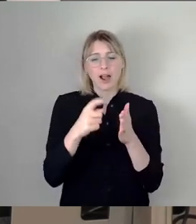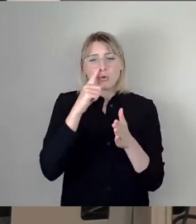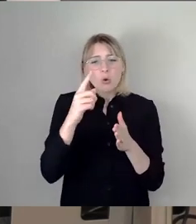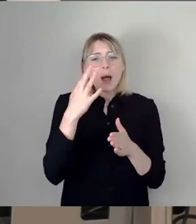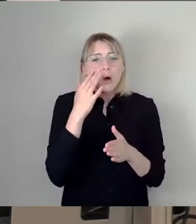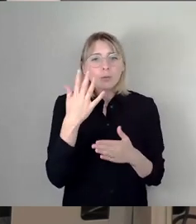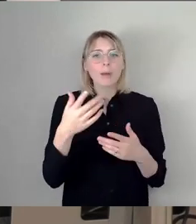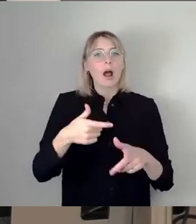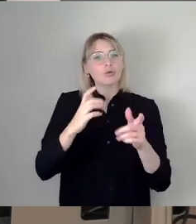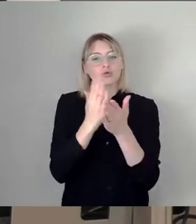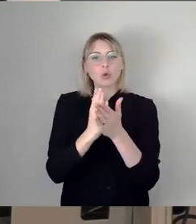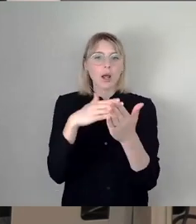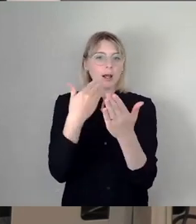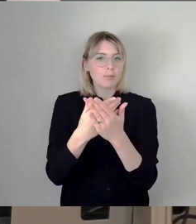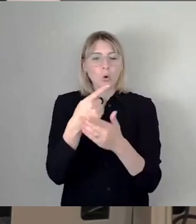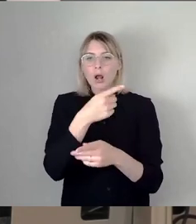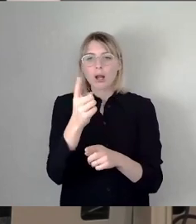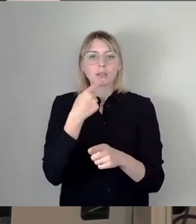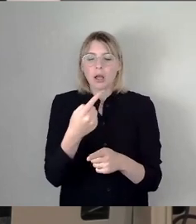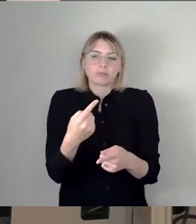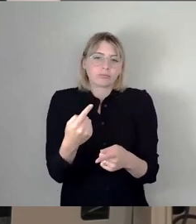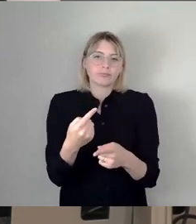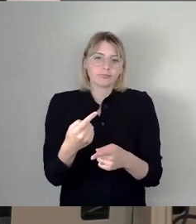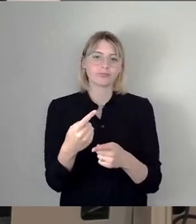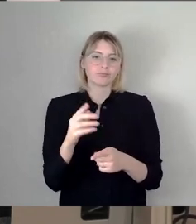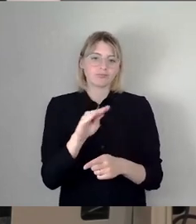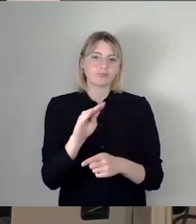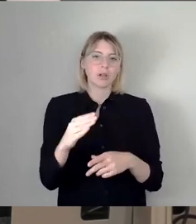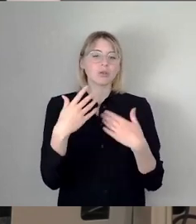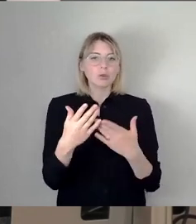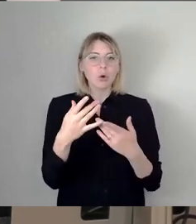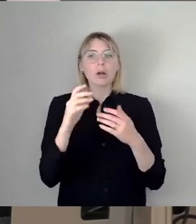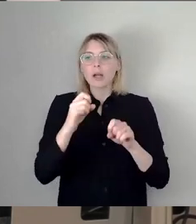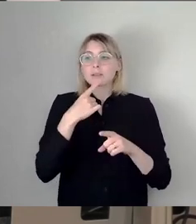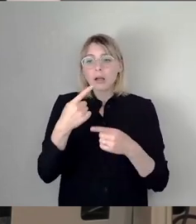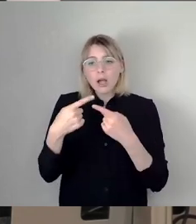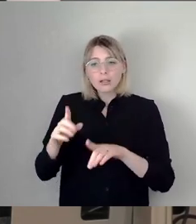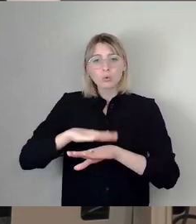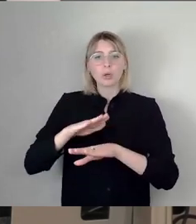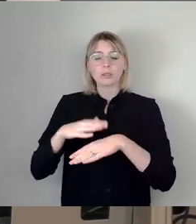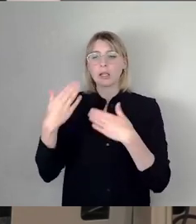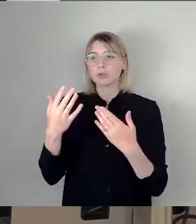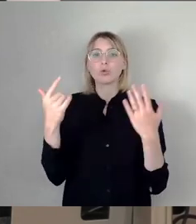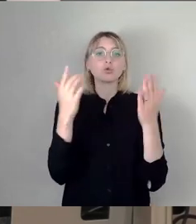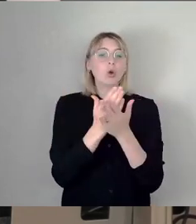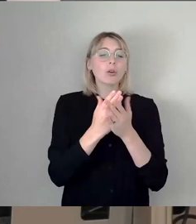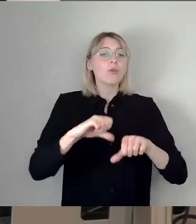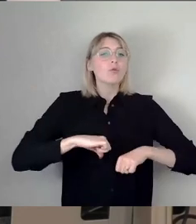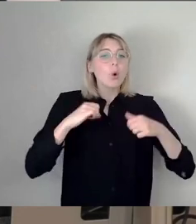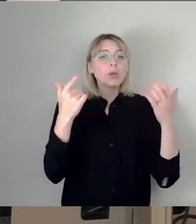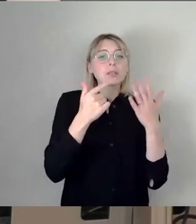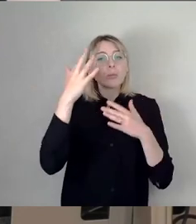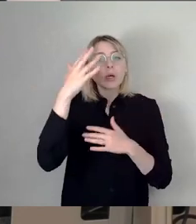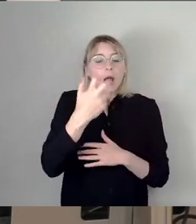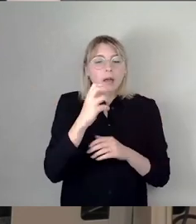niemand darauf eingegangen. Man hätte sagen können, wir nehmen eine andere Uhrzeit. Wir wollen schon 7.30 Uhr am Mast sein. Wäre auch möglich gewesen. Aber auf diese Dinge